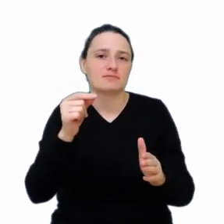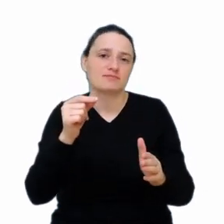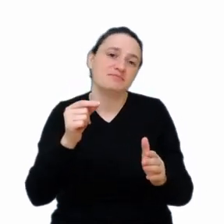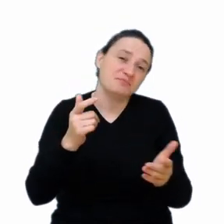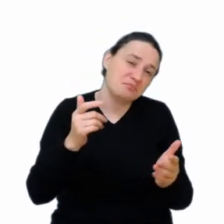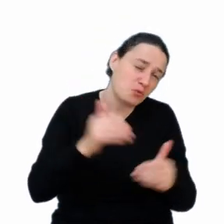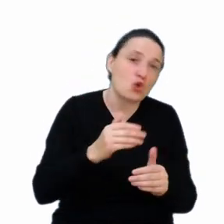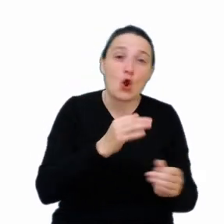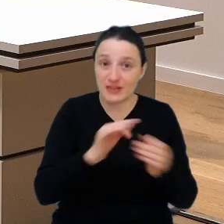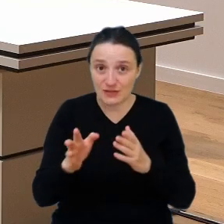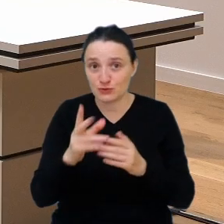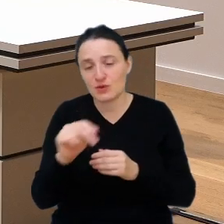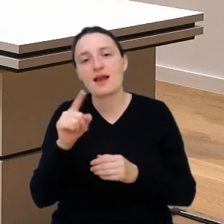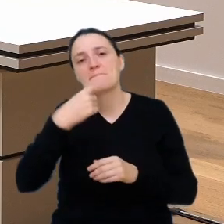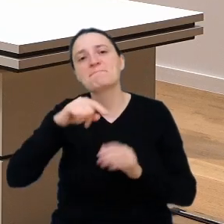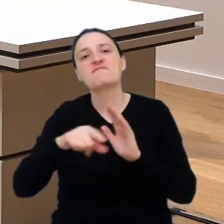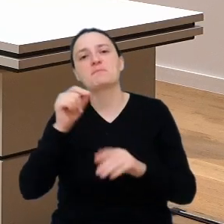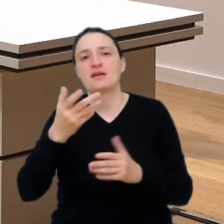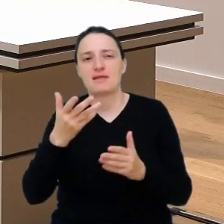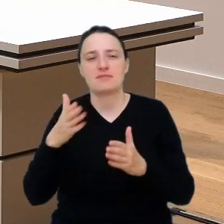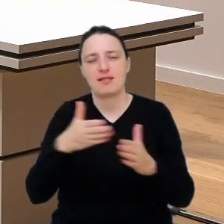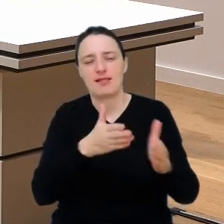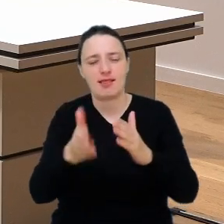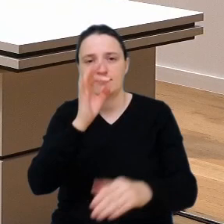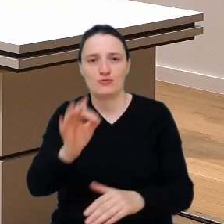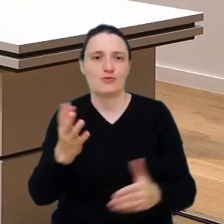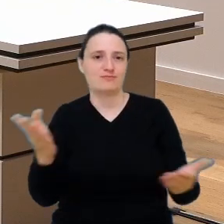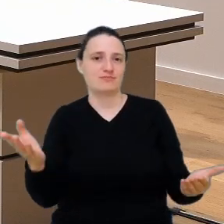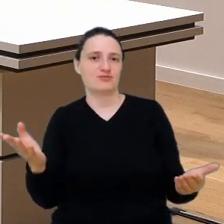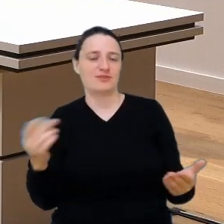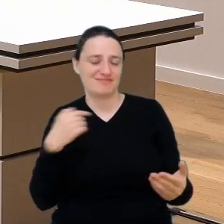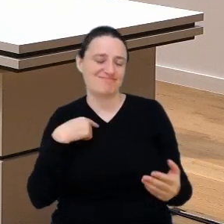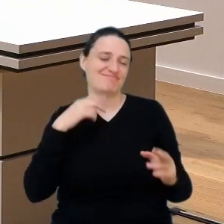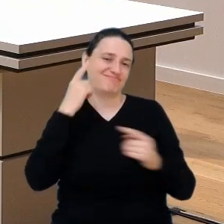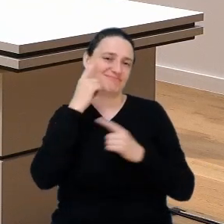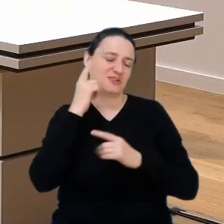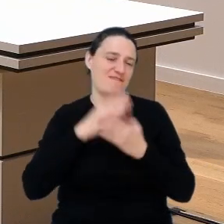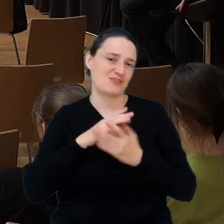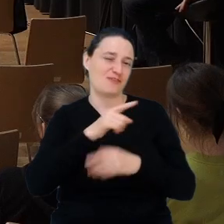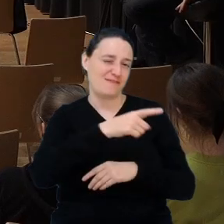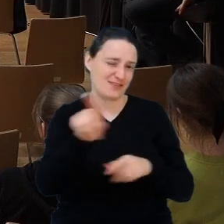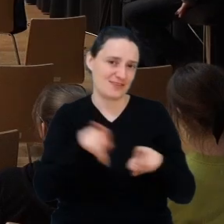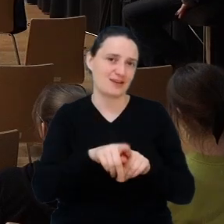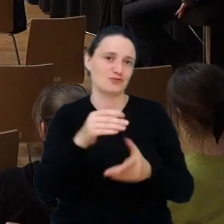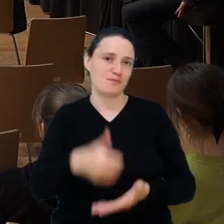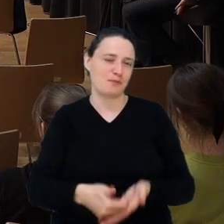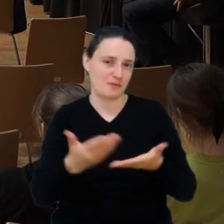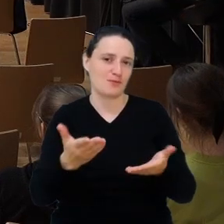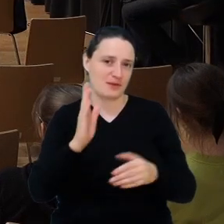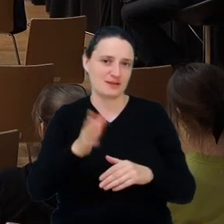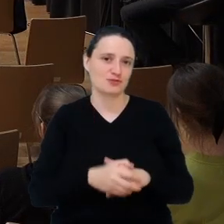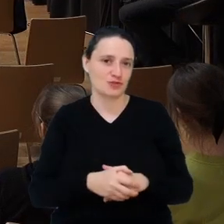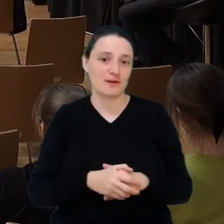iteracji, ale zawsze wybieramy dobrą drogę ostatecznie i wierzę, że państwo się do tego przyczynicie. Jakąkolwiek drogę